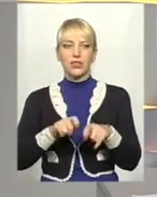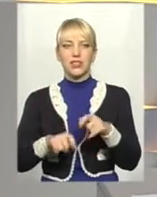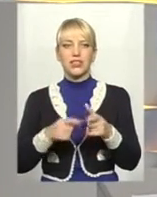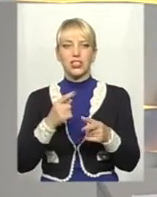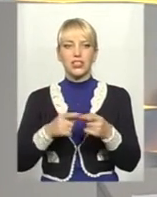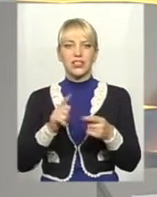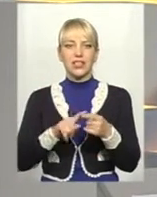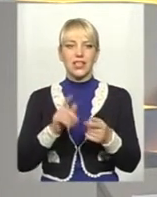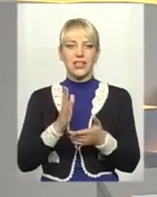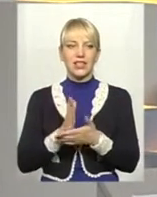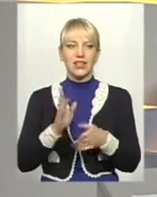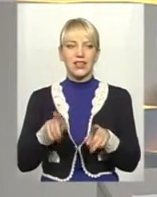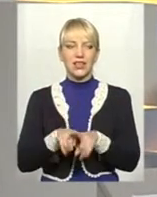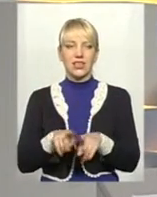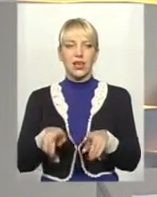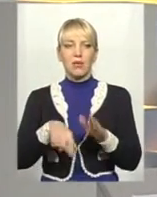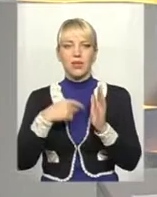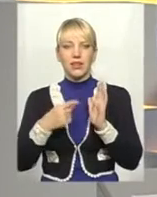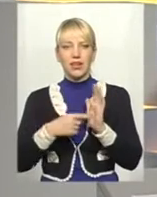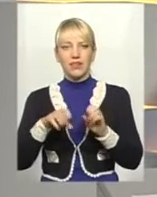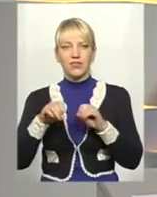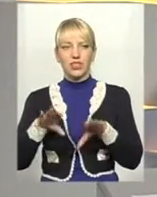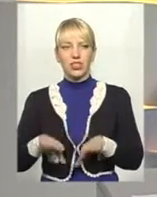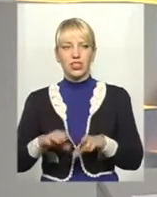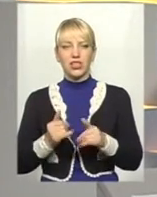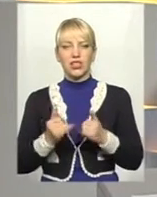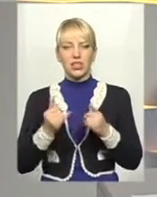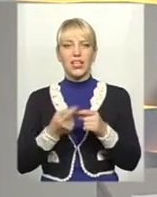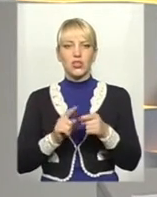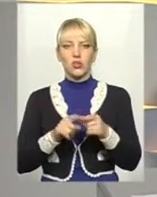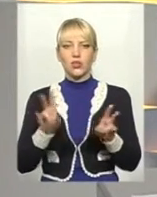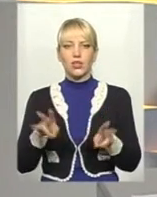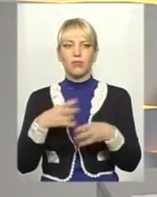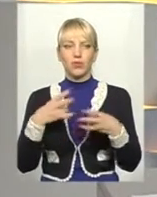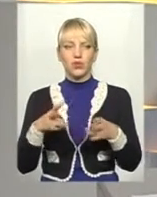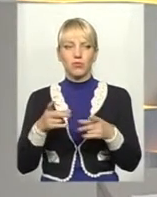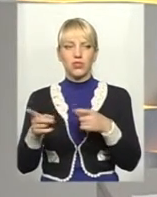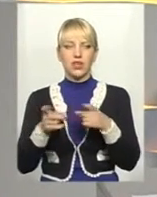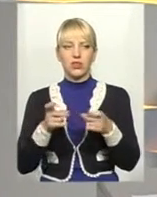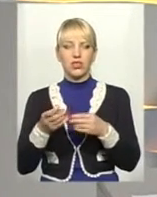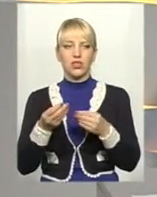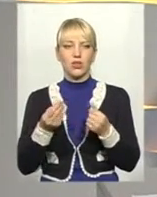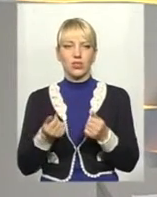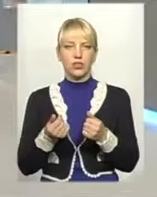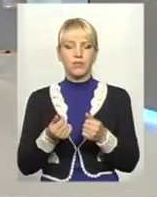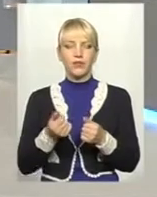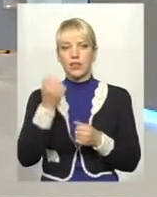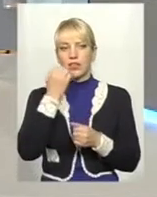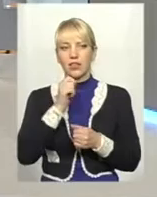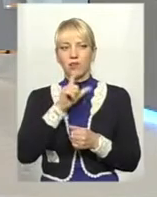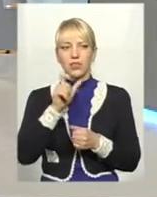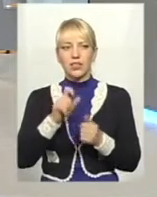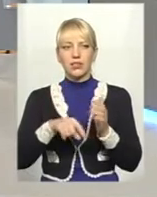питання вирішене і для цього не потрібно додатково залучати кошти? Дякую за запитання. Значить,